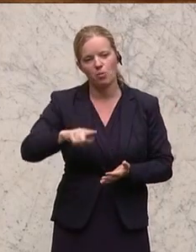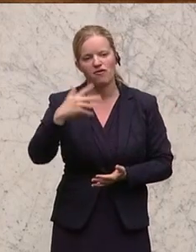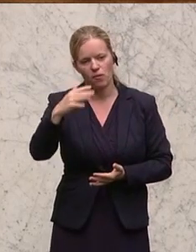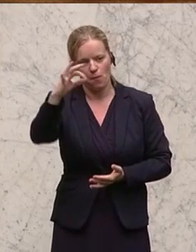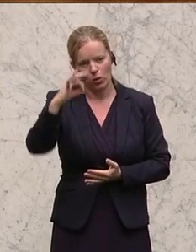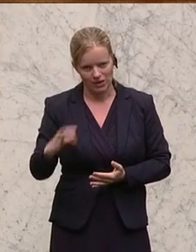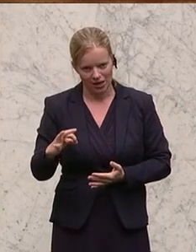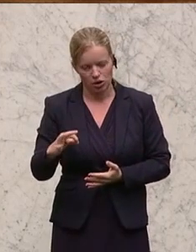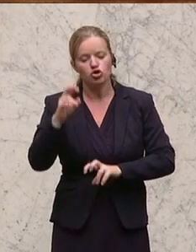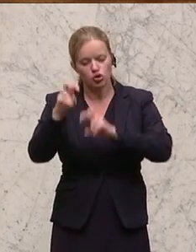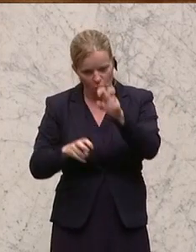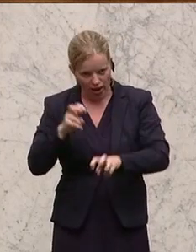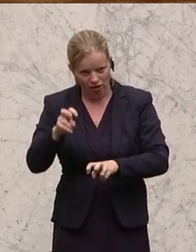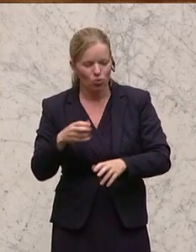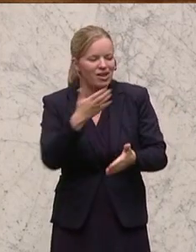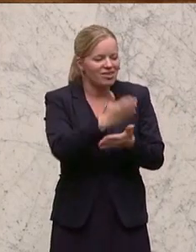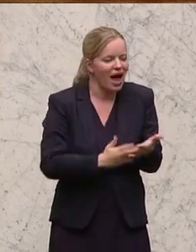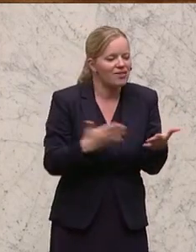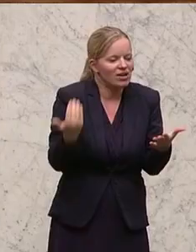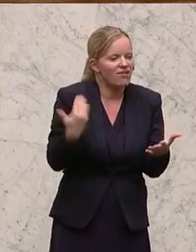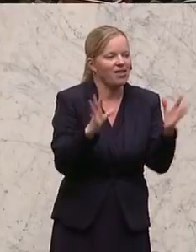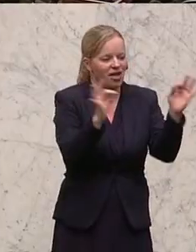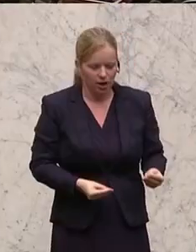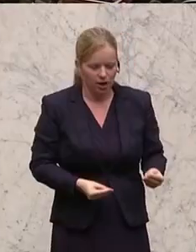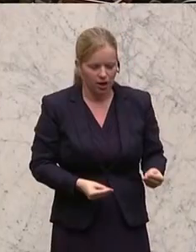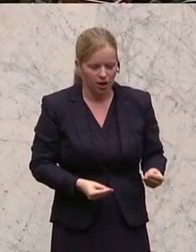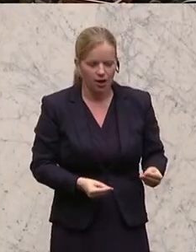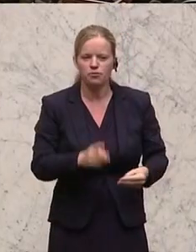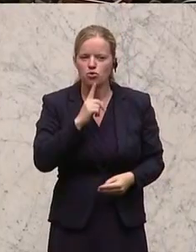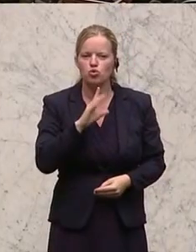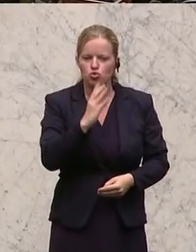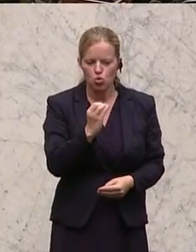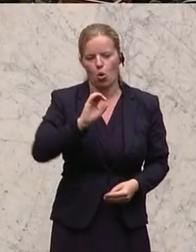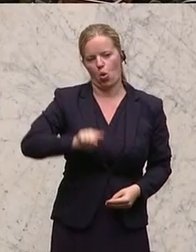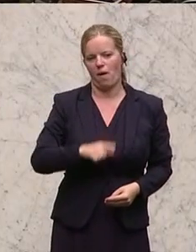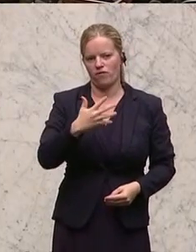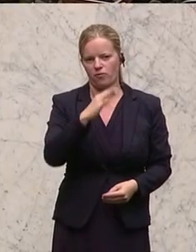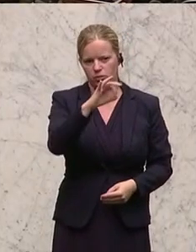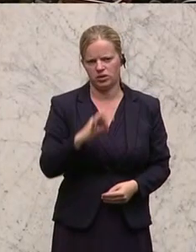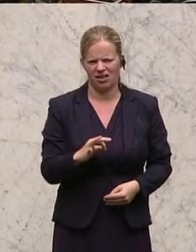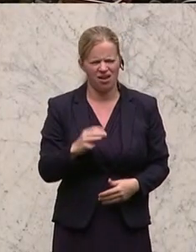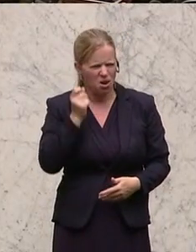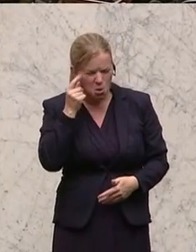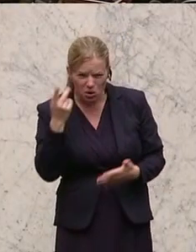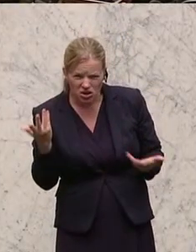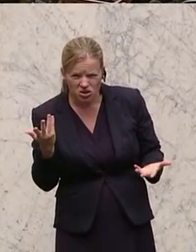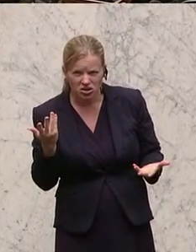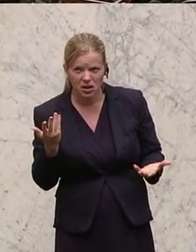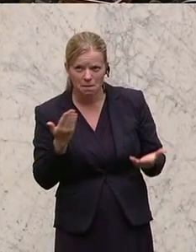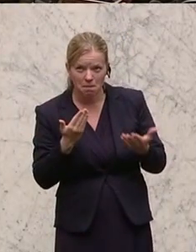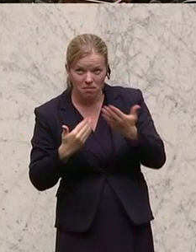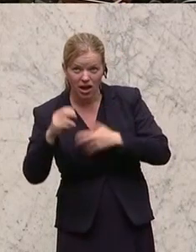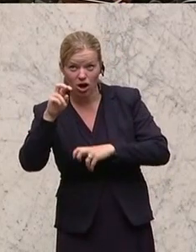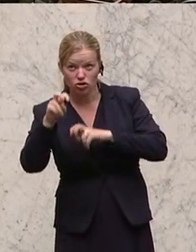geschenkt bekommen, anfangs nur 0,5 Prozent Steuer. Welche Logik sagt, dass ich mehr Steuer bezahle, wenn ich weniger bekomme?